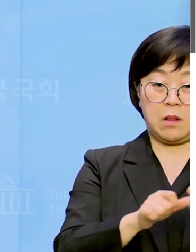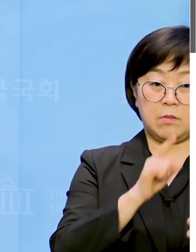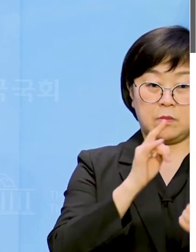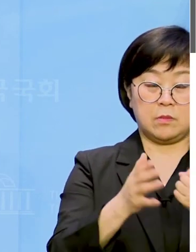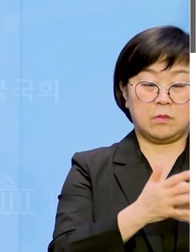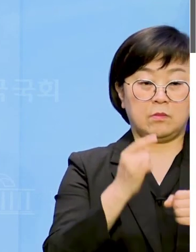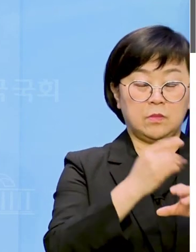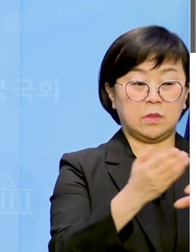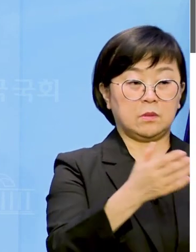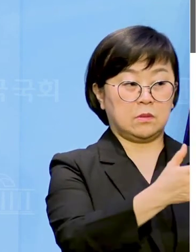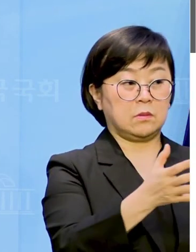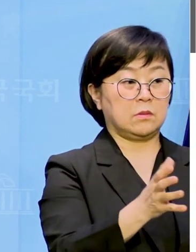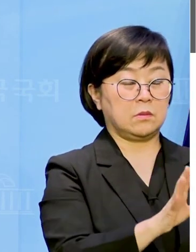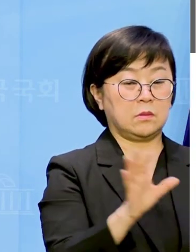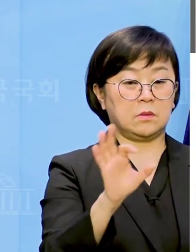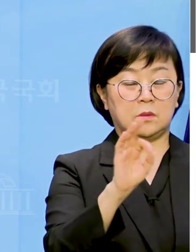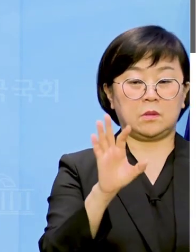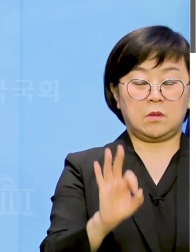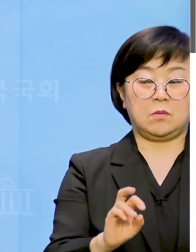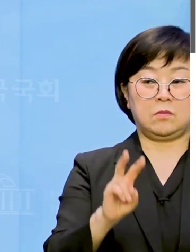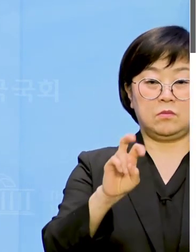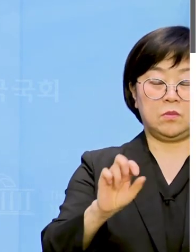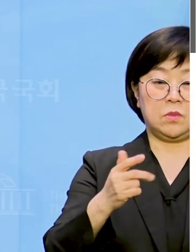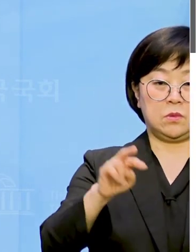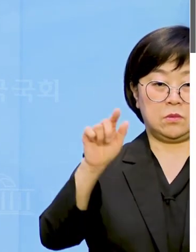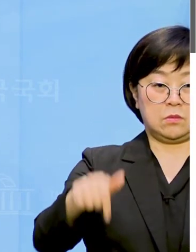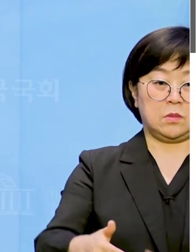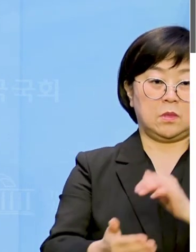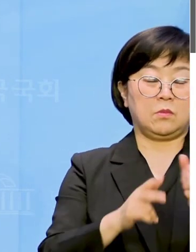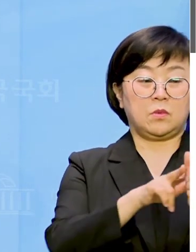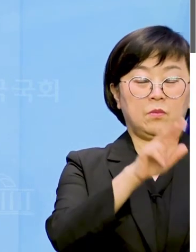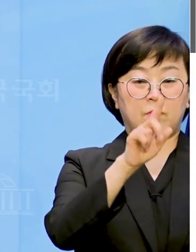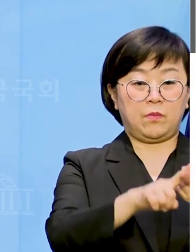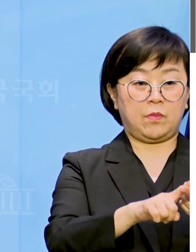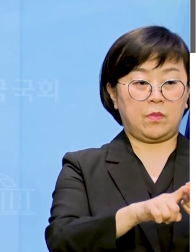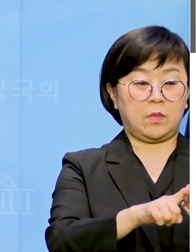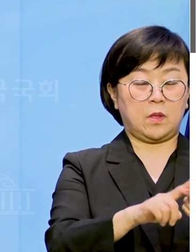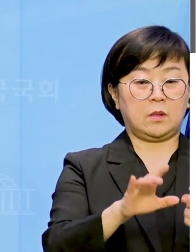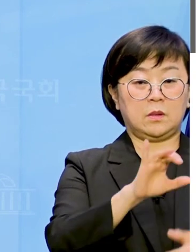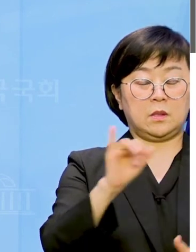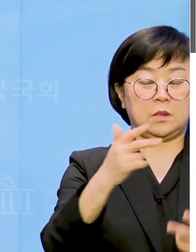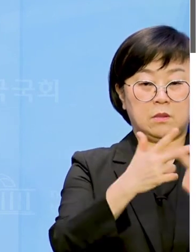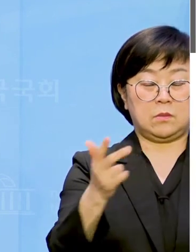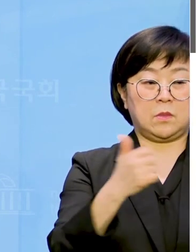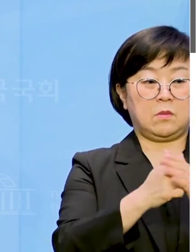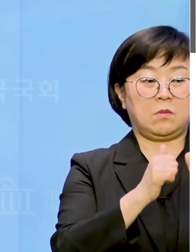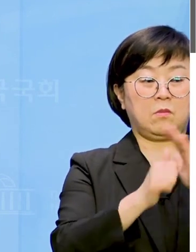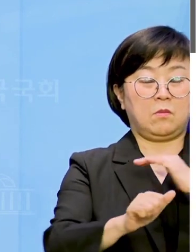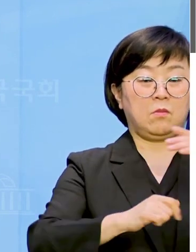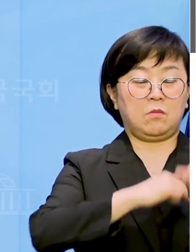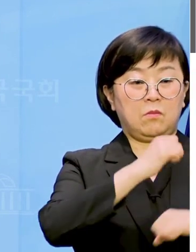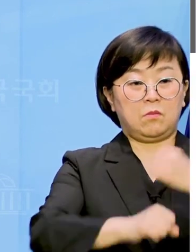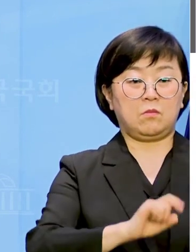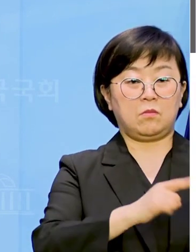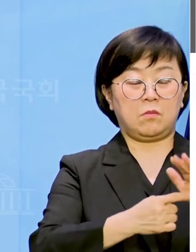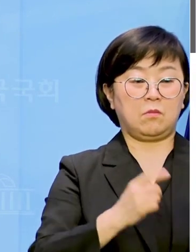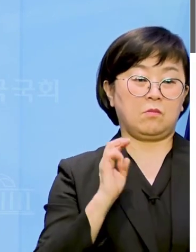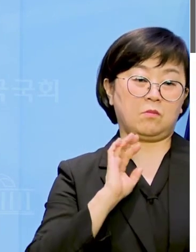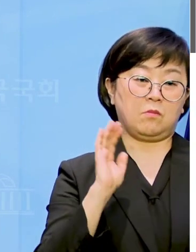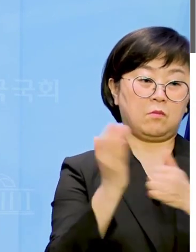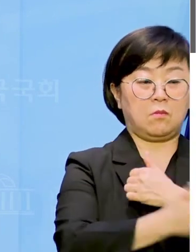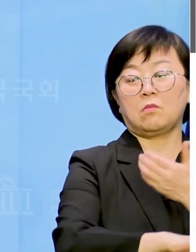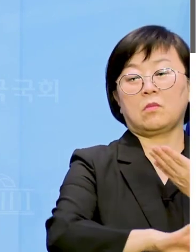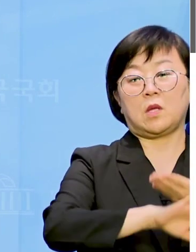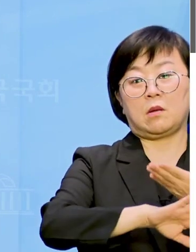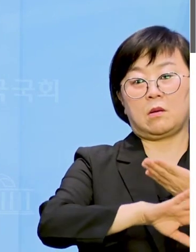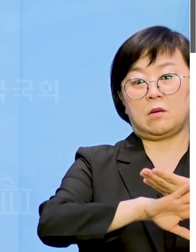더불어민주당 양문석 안산갑 예비후보에 대해 이재명 대표가 표현의 자유라며 보호하고 있는